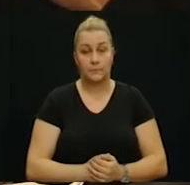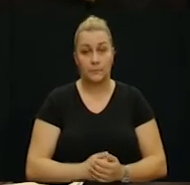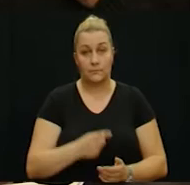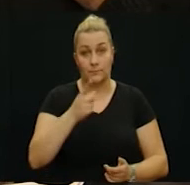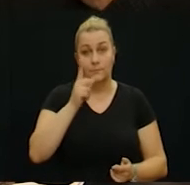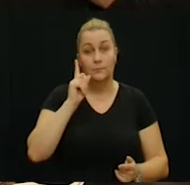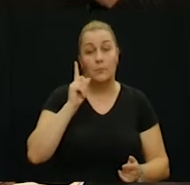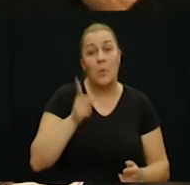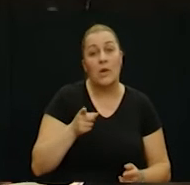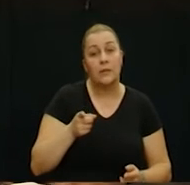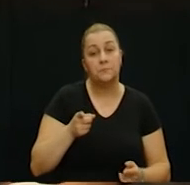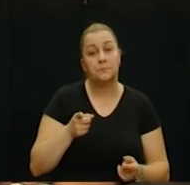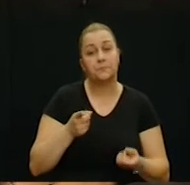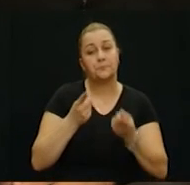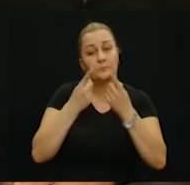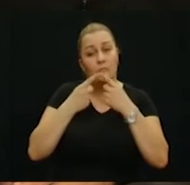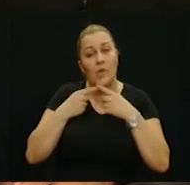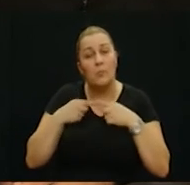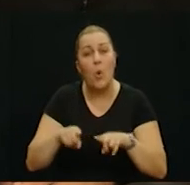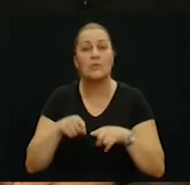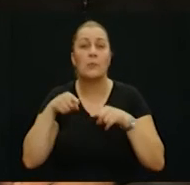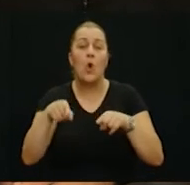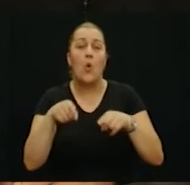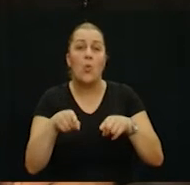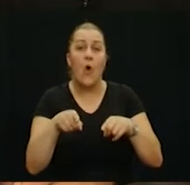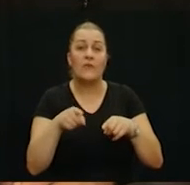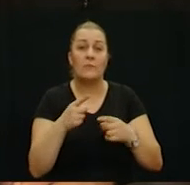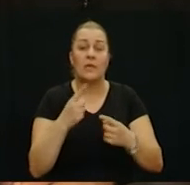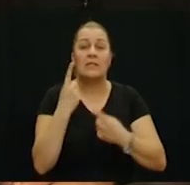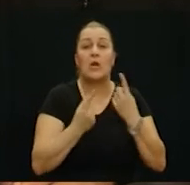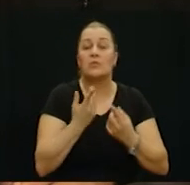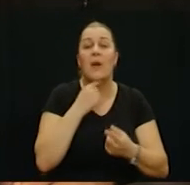morate posebno biti osjetljivi u tim trenutcima kad stradaju djeca.